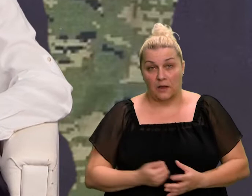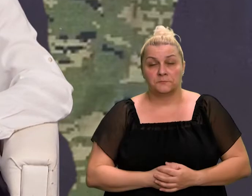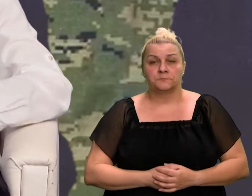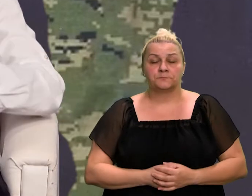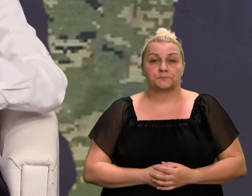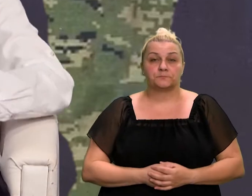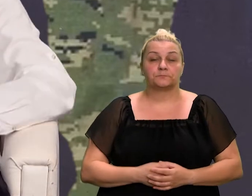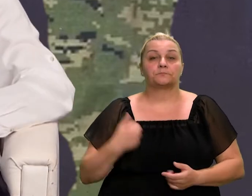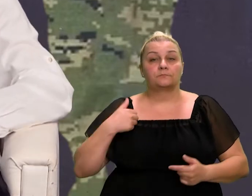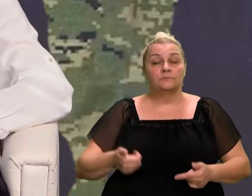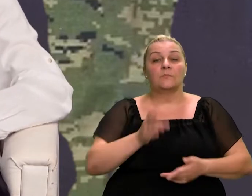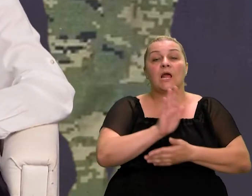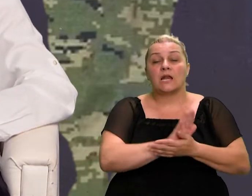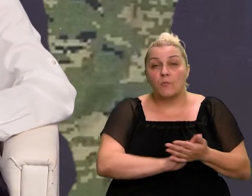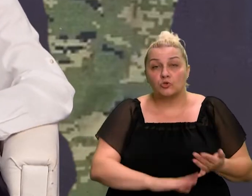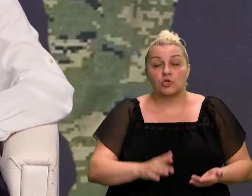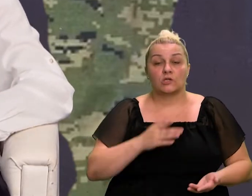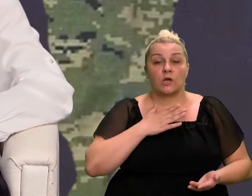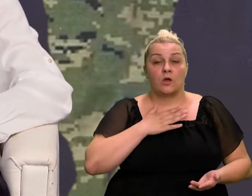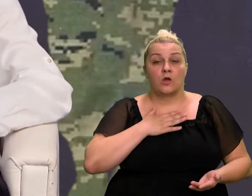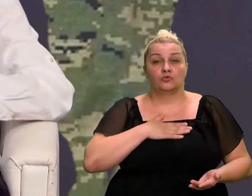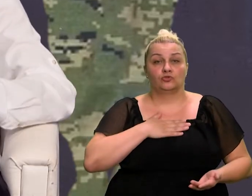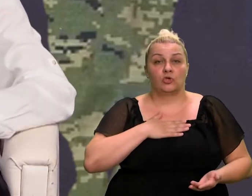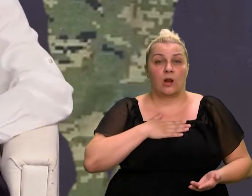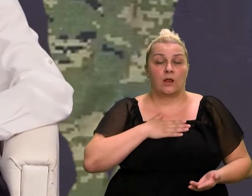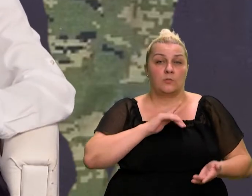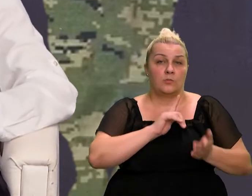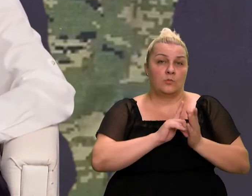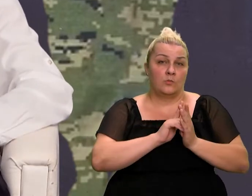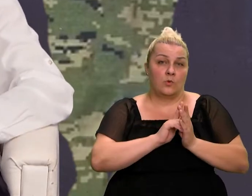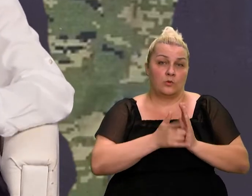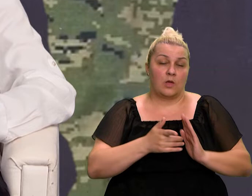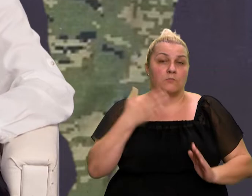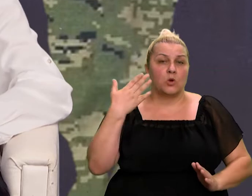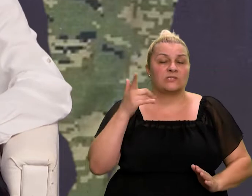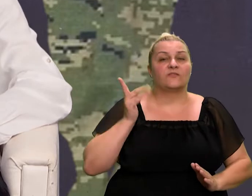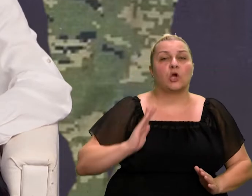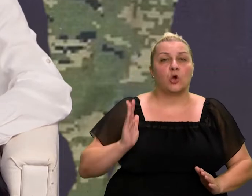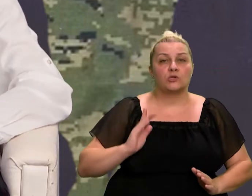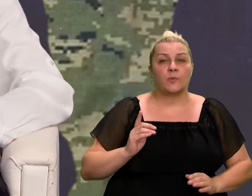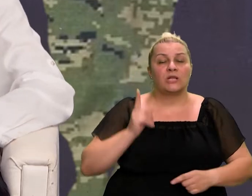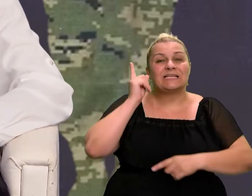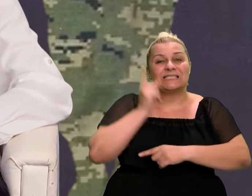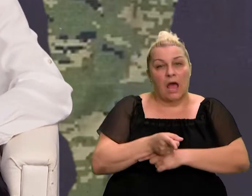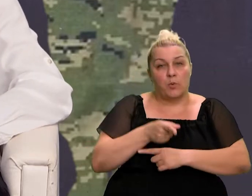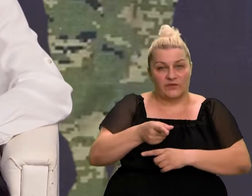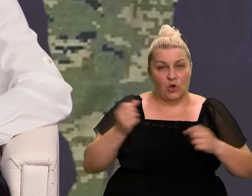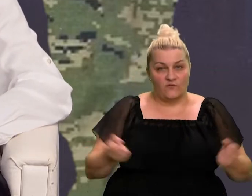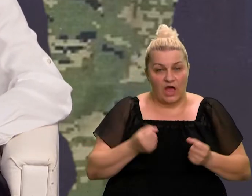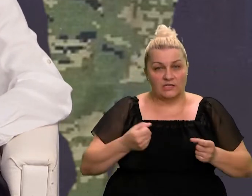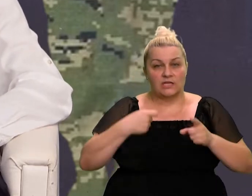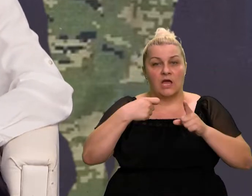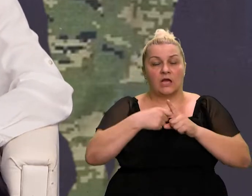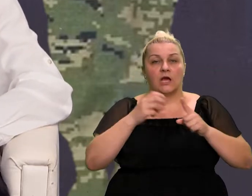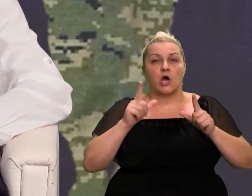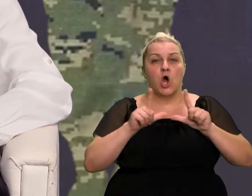u budućnosti. Ja bih sad na početku odmah iskoristio prigodu da pozdravim jednog čovjeka koji ne to zaslužuje, to je zapovjednik ove velebne operacije,